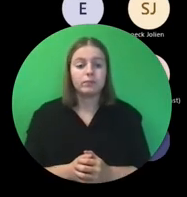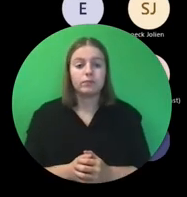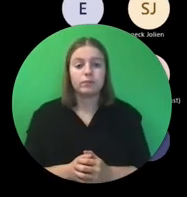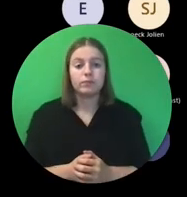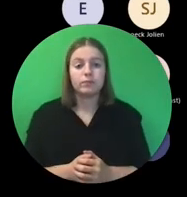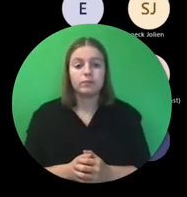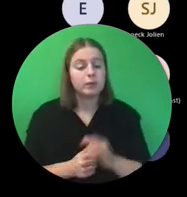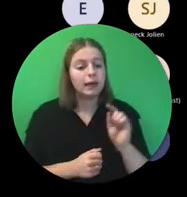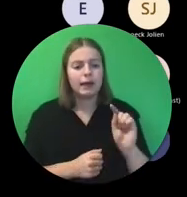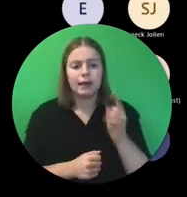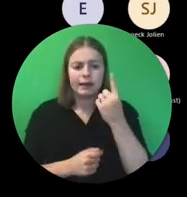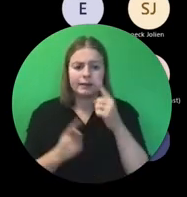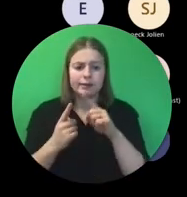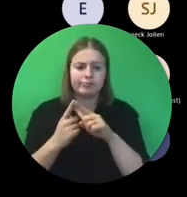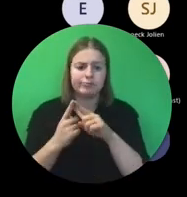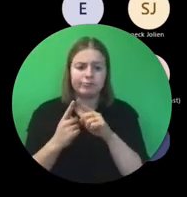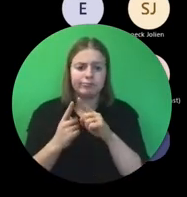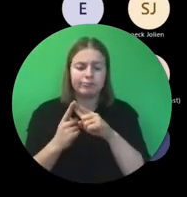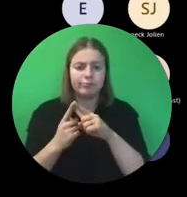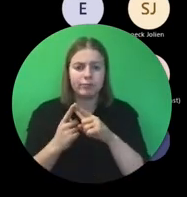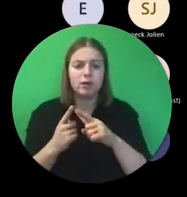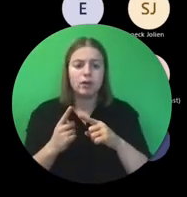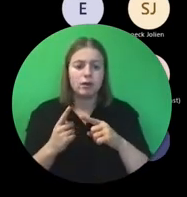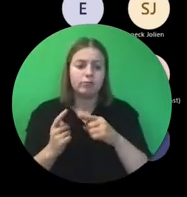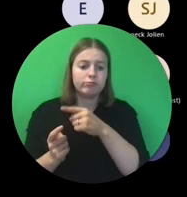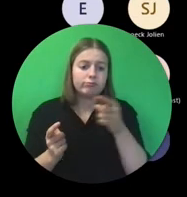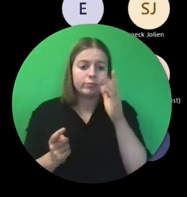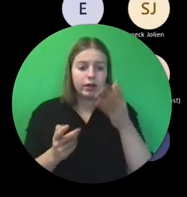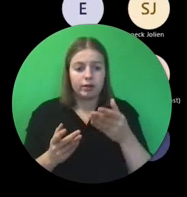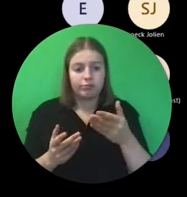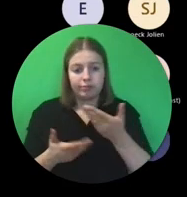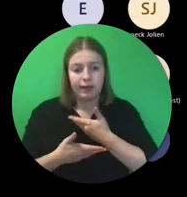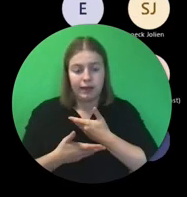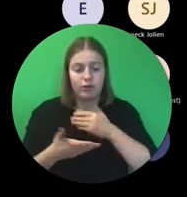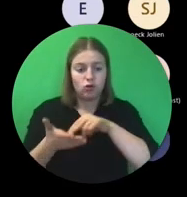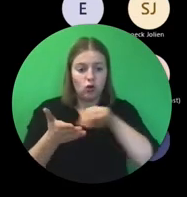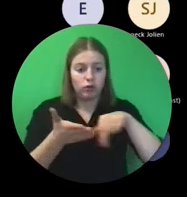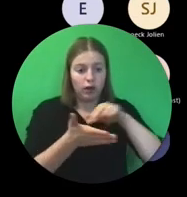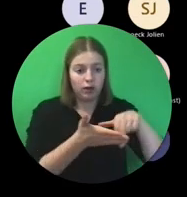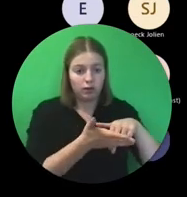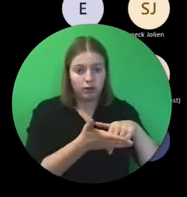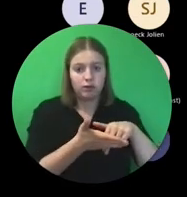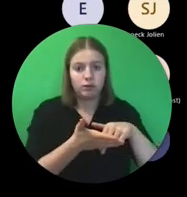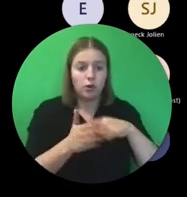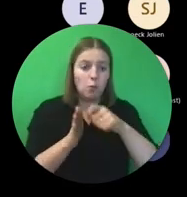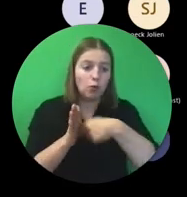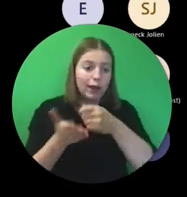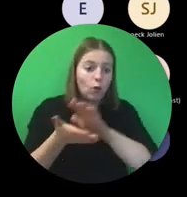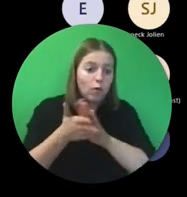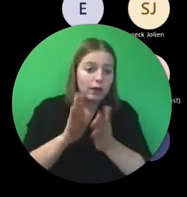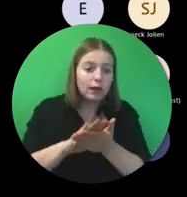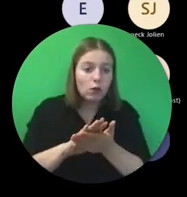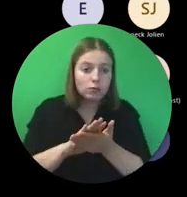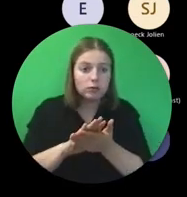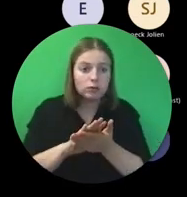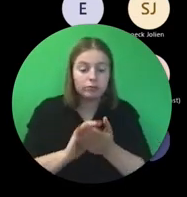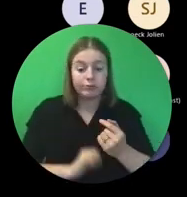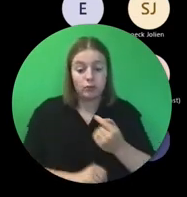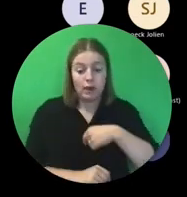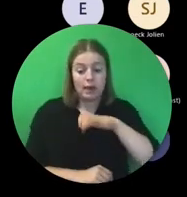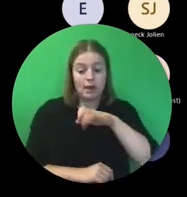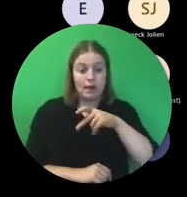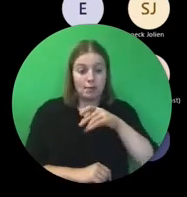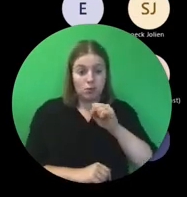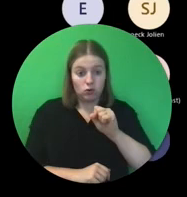Eerst en vooral, je gaat van ons een contract ontvangen, een projectovereenkomst tussen ons, EPOS,